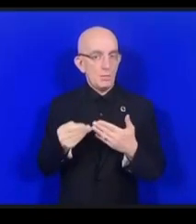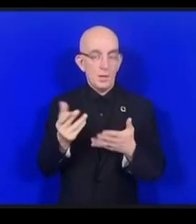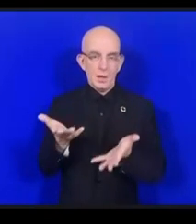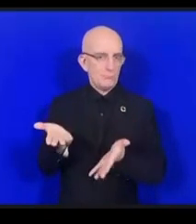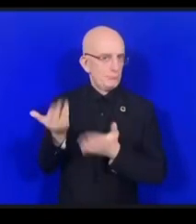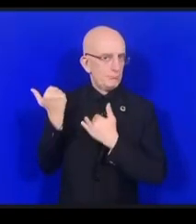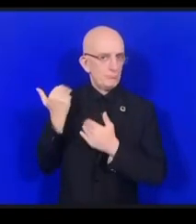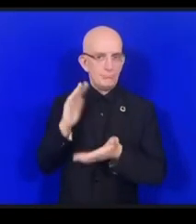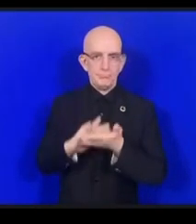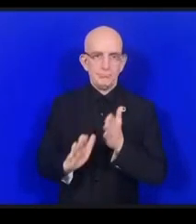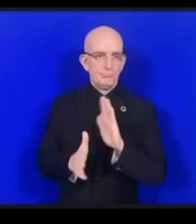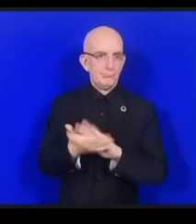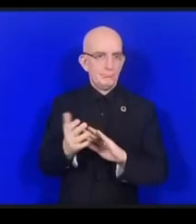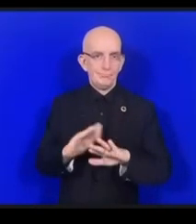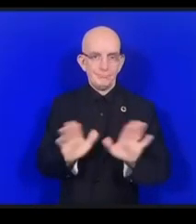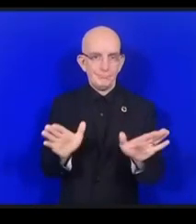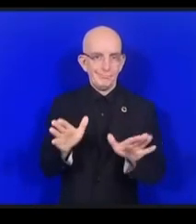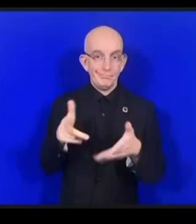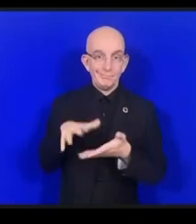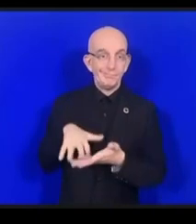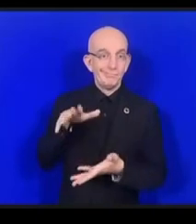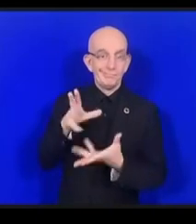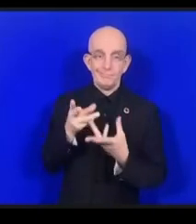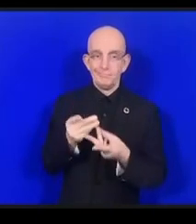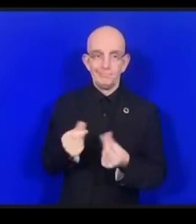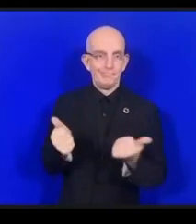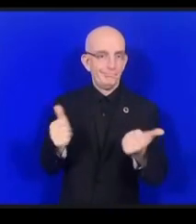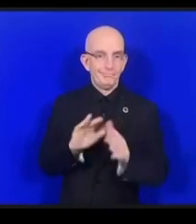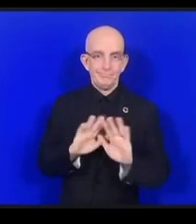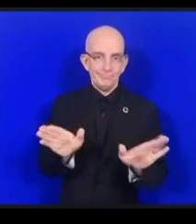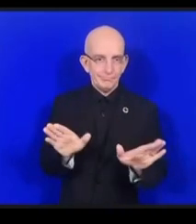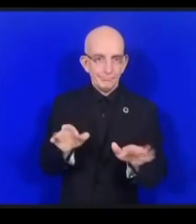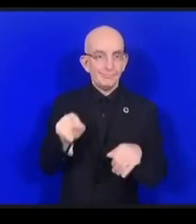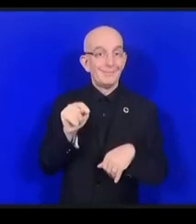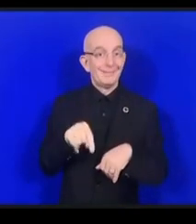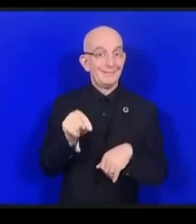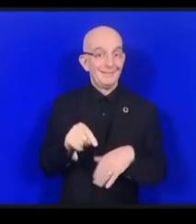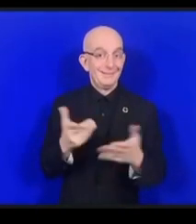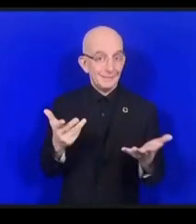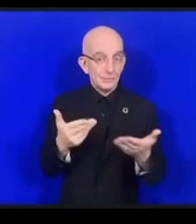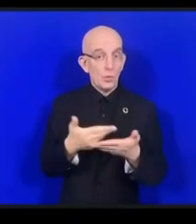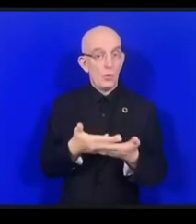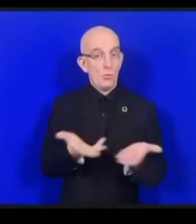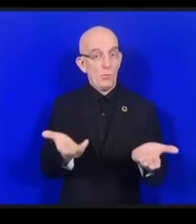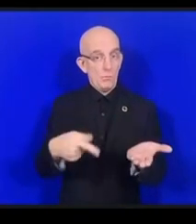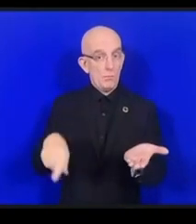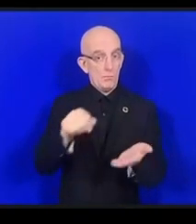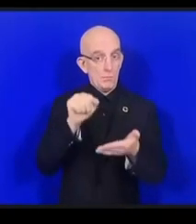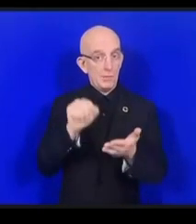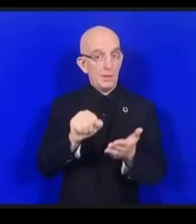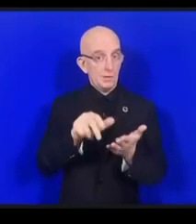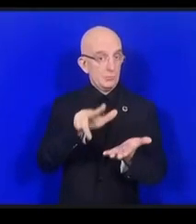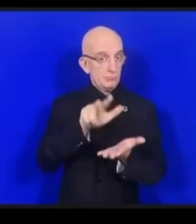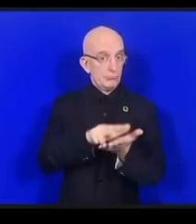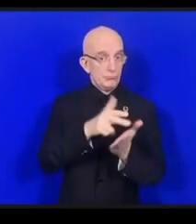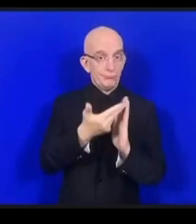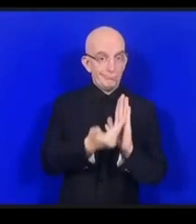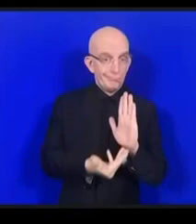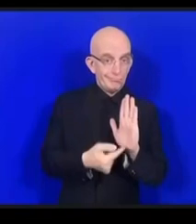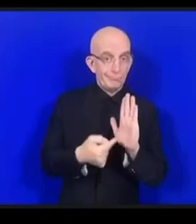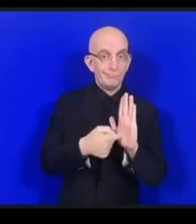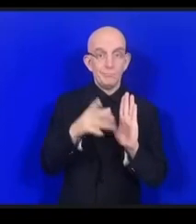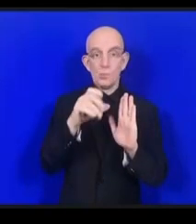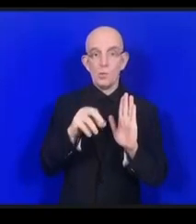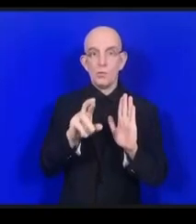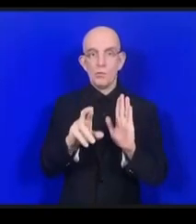Donc, il faut quelque chose qui soit portable, qui soit dynamique, puisse perdurer et qui puisse